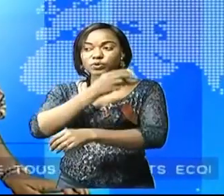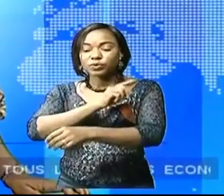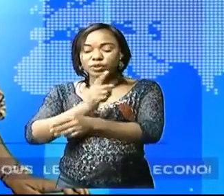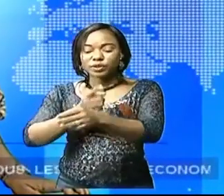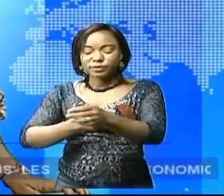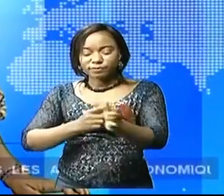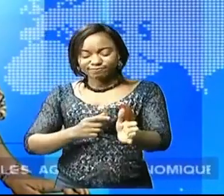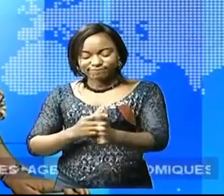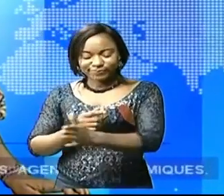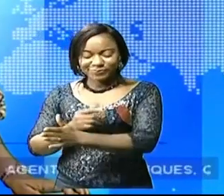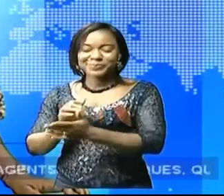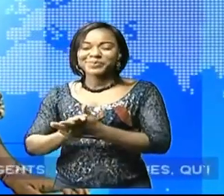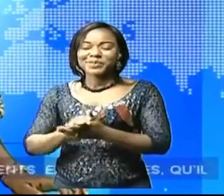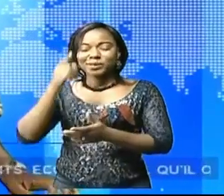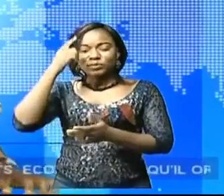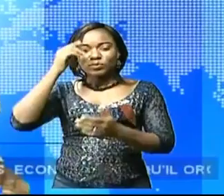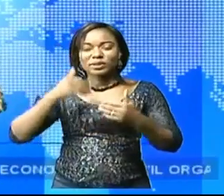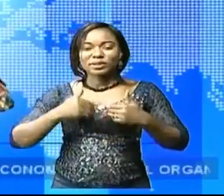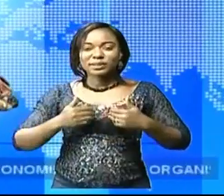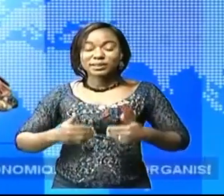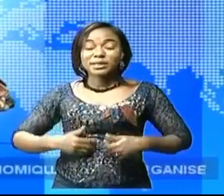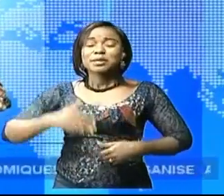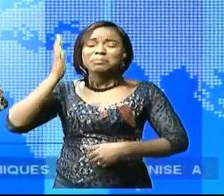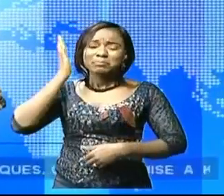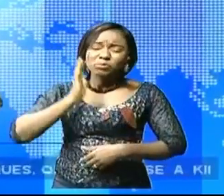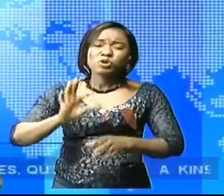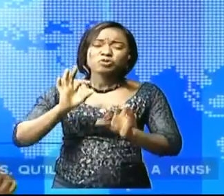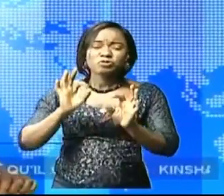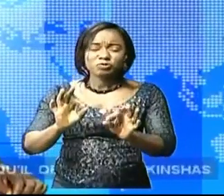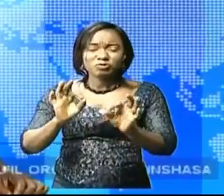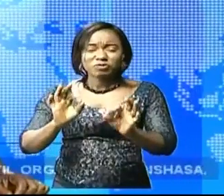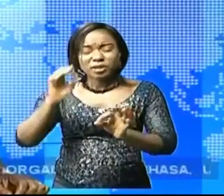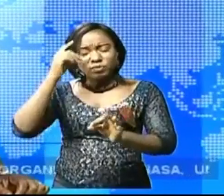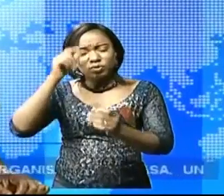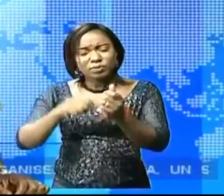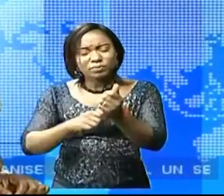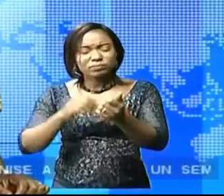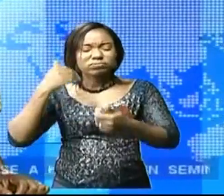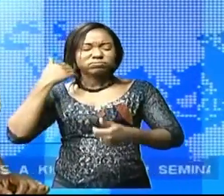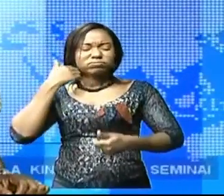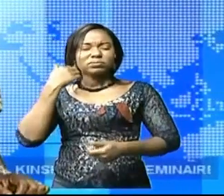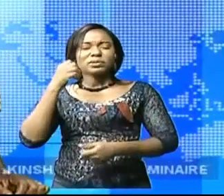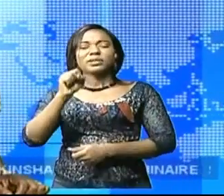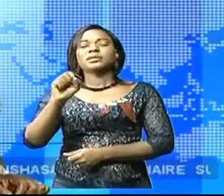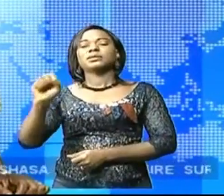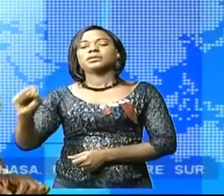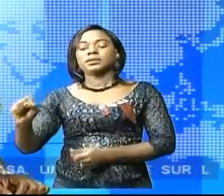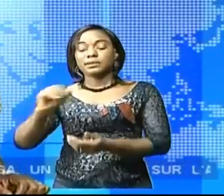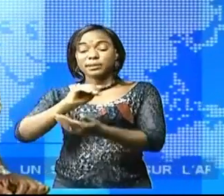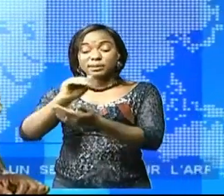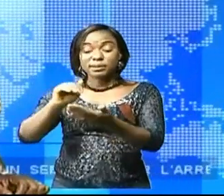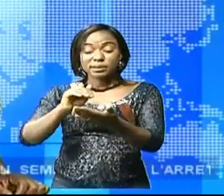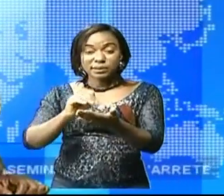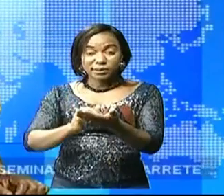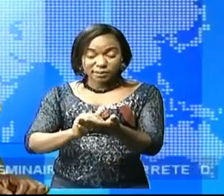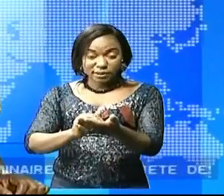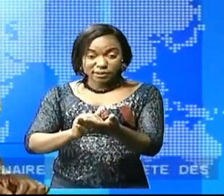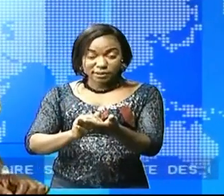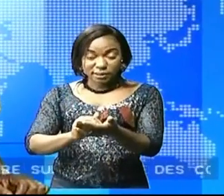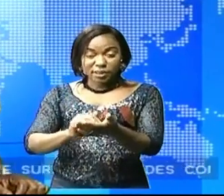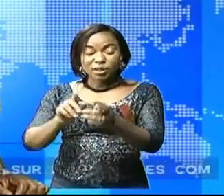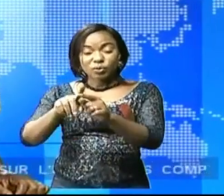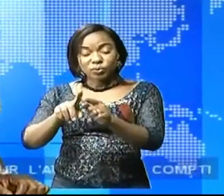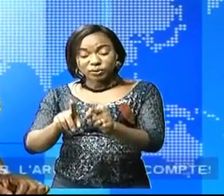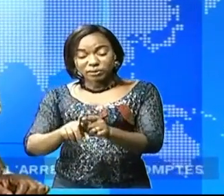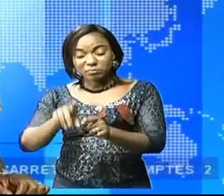Au chapitre de la santé, c'est une bonne nouvelle pour les drépanocytaires de la ville de Kinshasa. Le centre médecine mixte et d'anémie